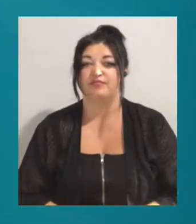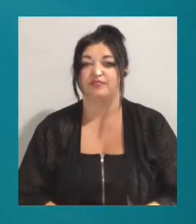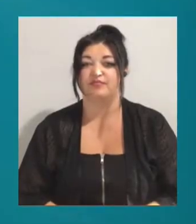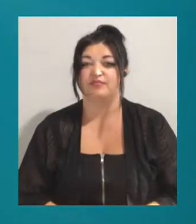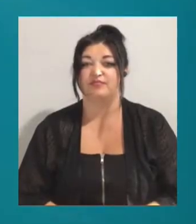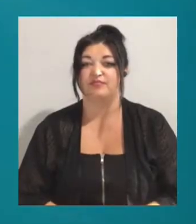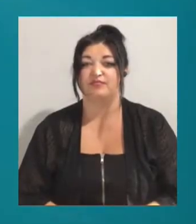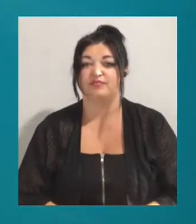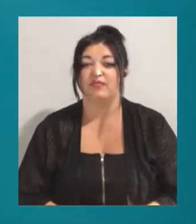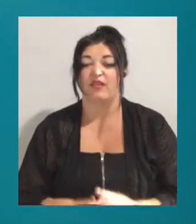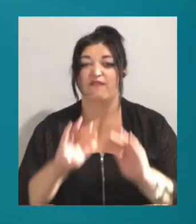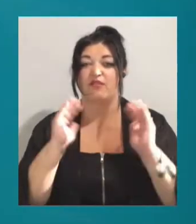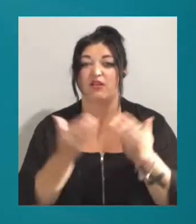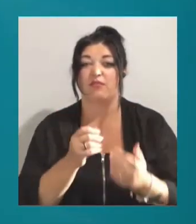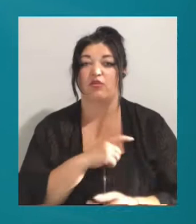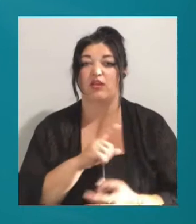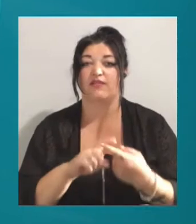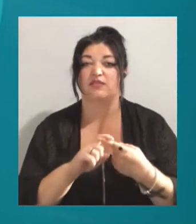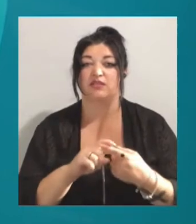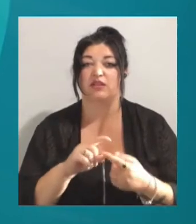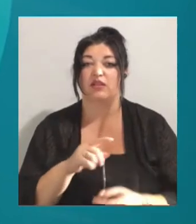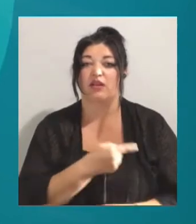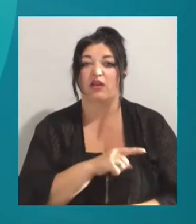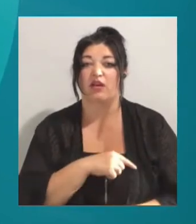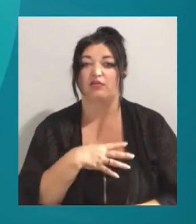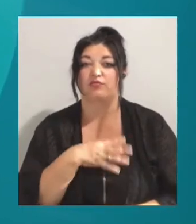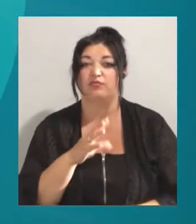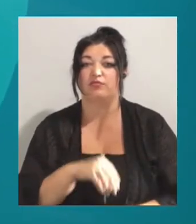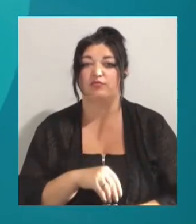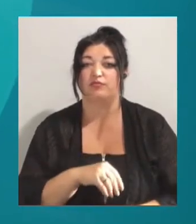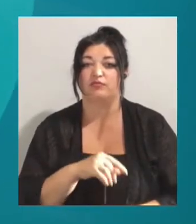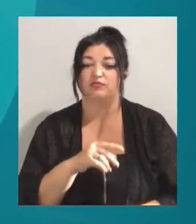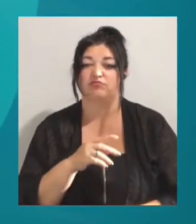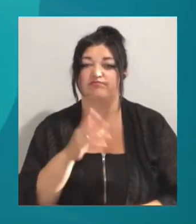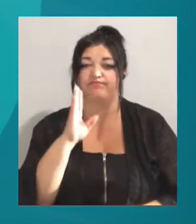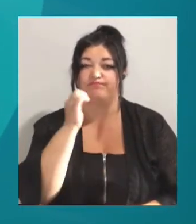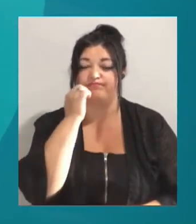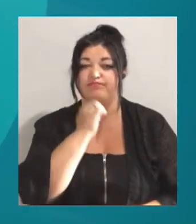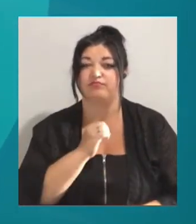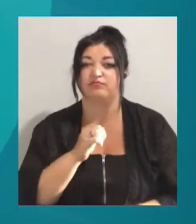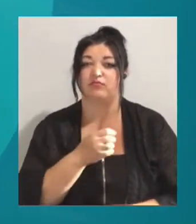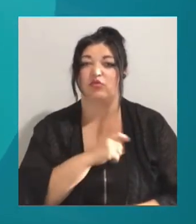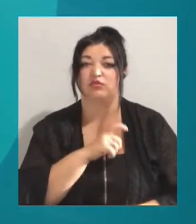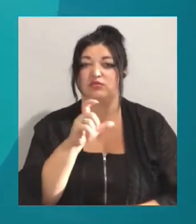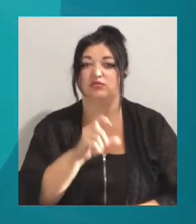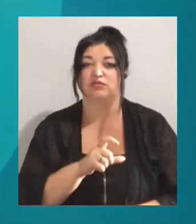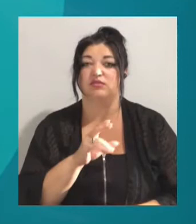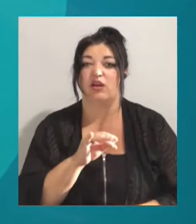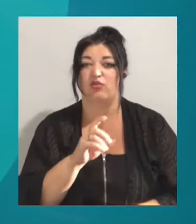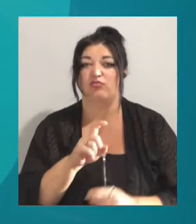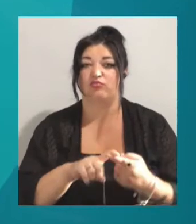У реанімації Одеської інфекційної лікарні помер 66-річний Одесит з діагнозом COVID-19 та важкими супутніми